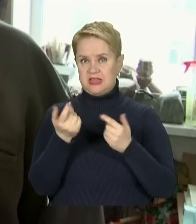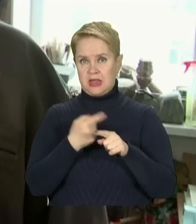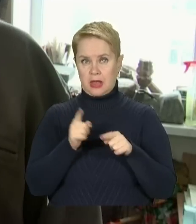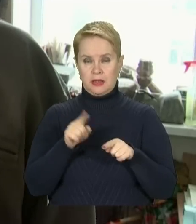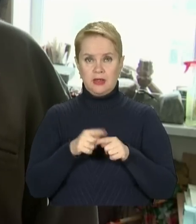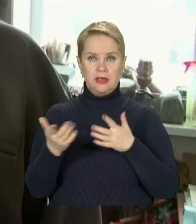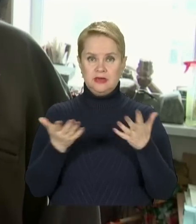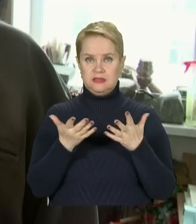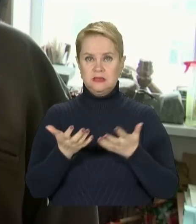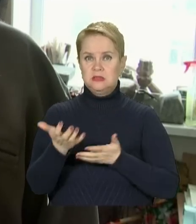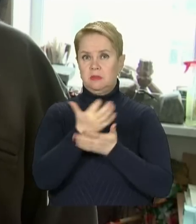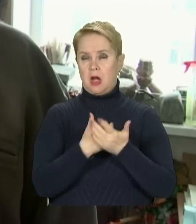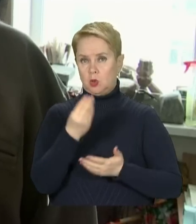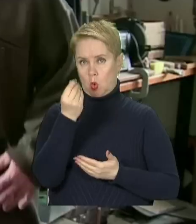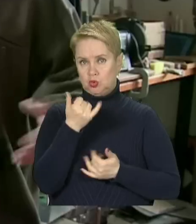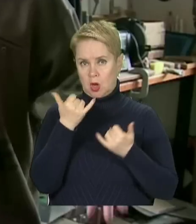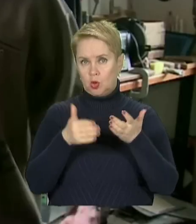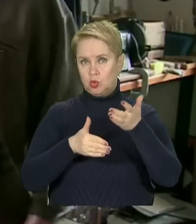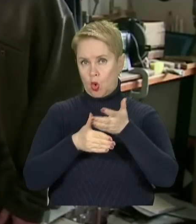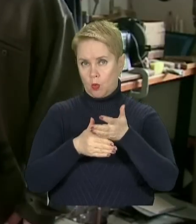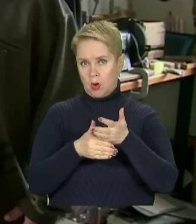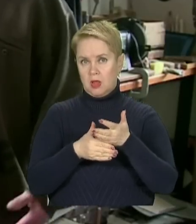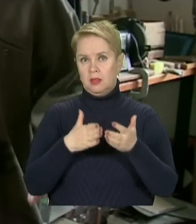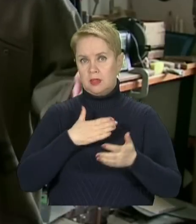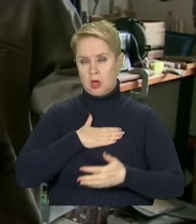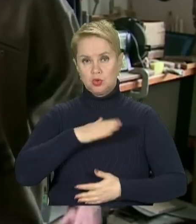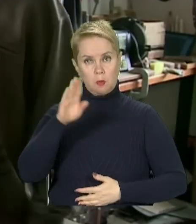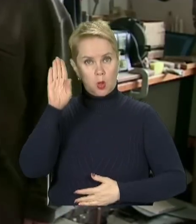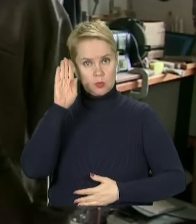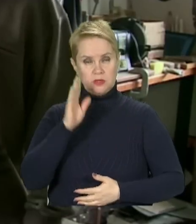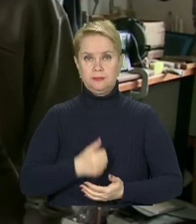якісь збирати кошти для допомоги нашим хлопцям.